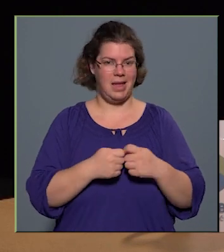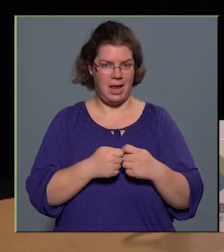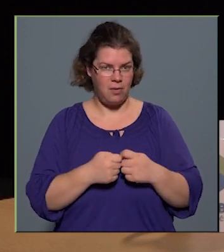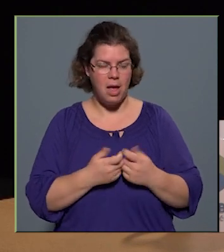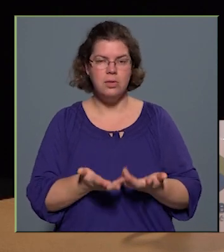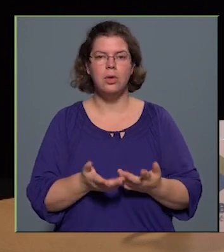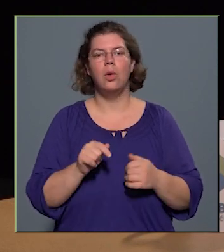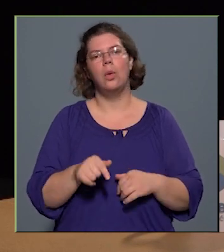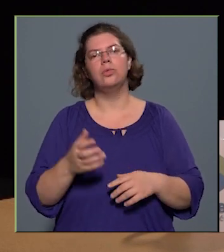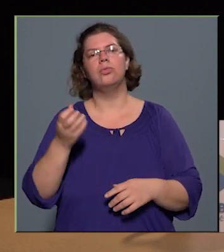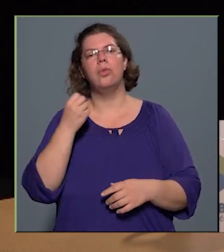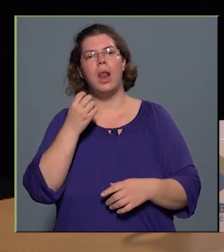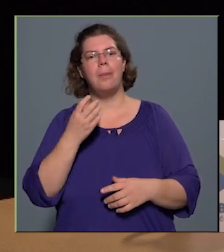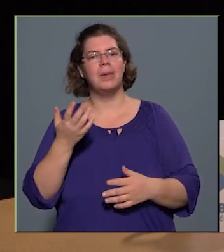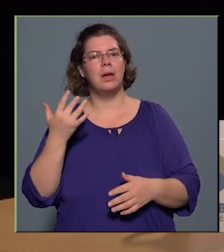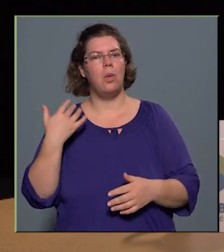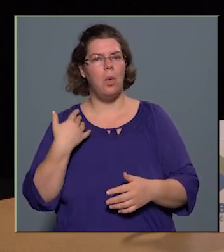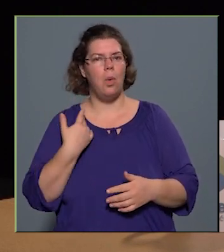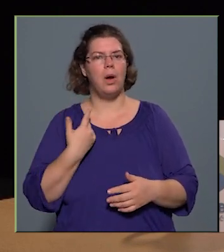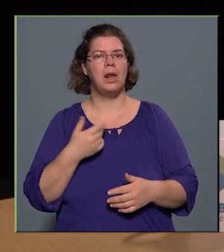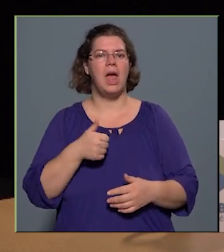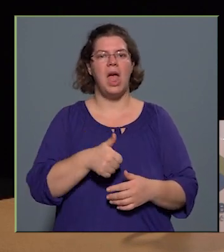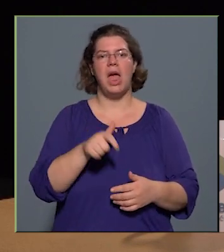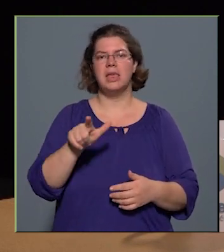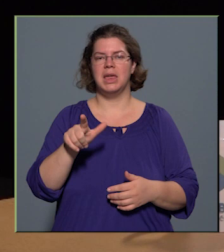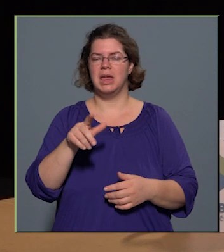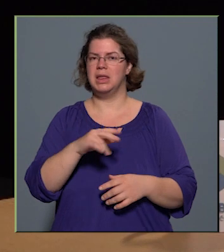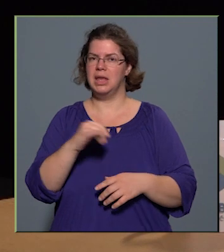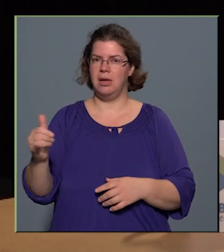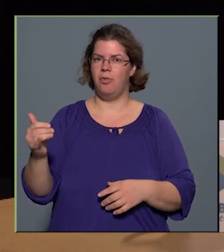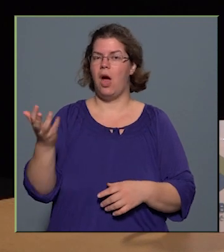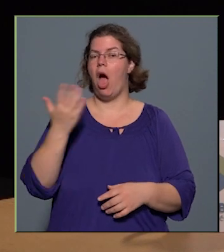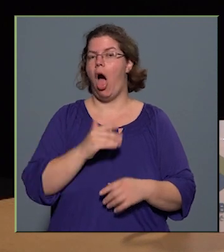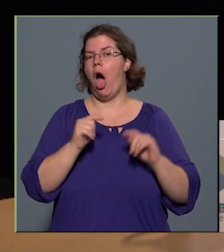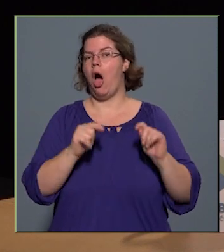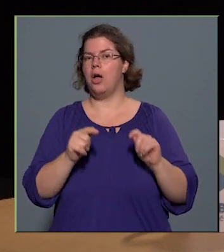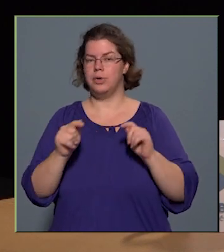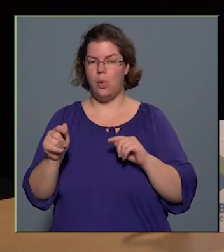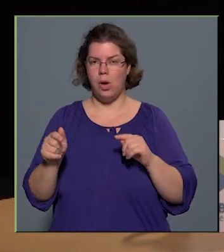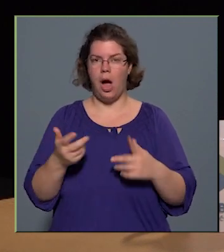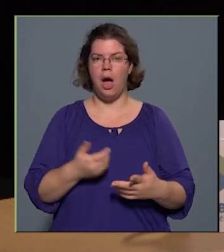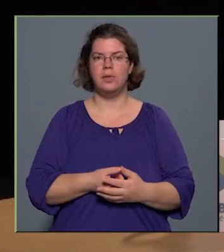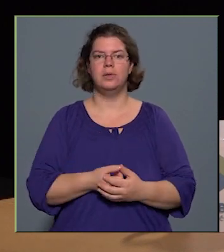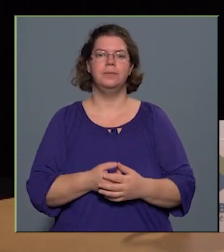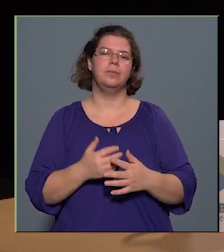van, amikor egy-két év. Hogyha azokat a nagy neveket,